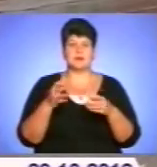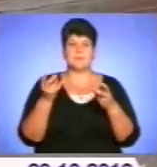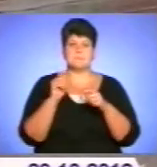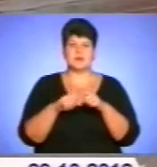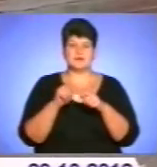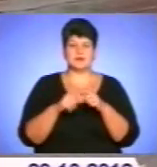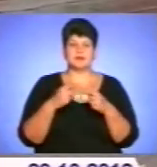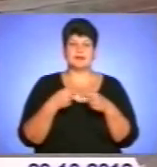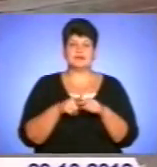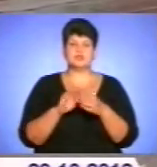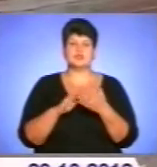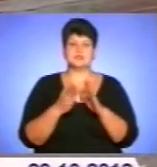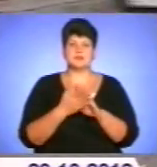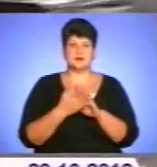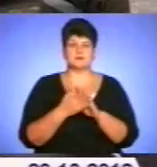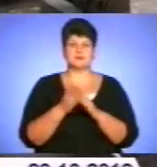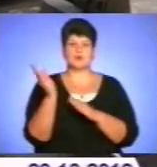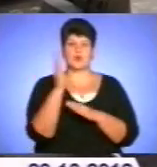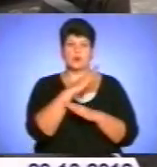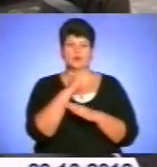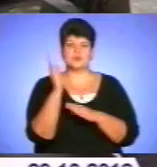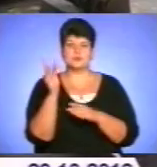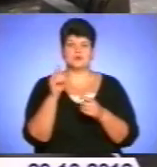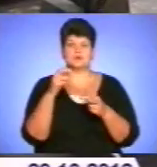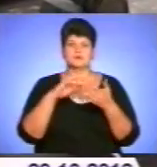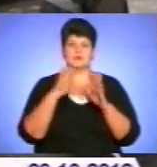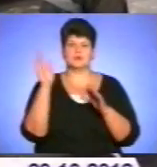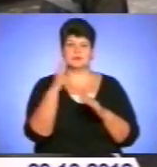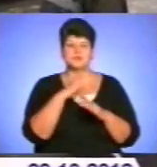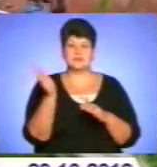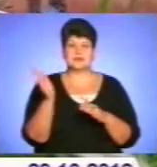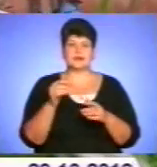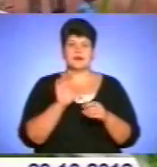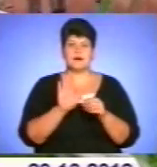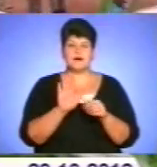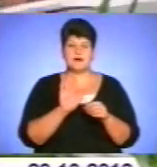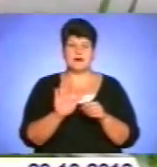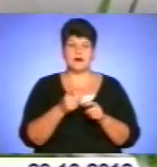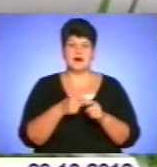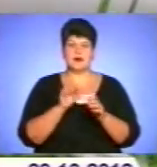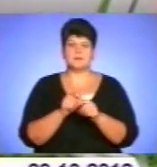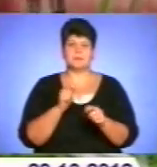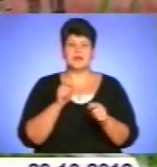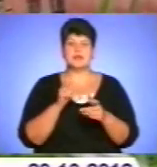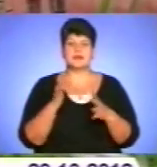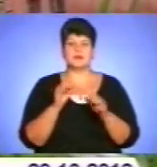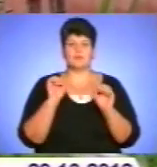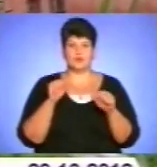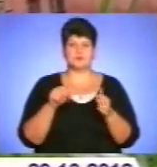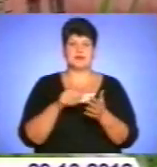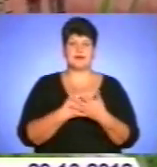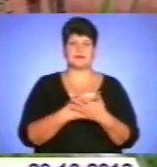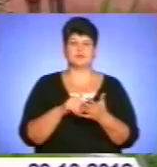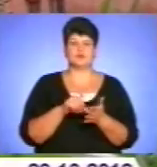транспортного засобу. Скло-учисники, гальмівну систему, приладе освітлення і можете бути активним учасником дорожнього руху